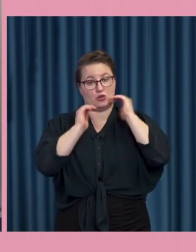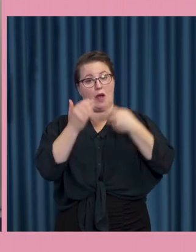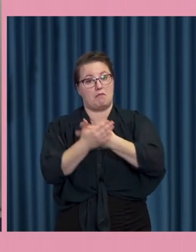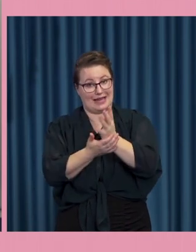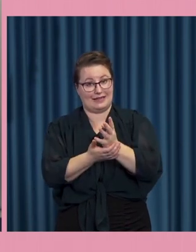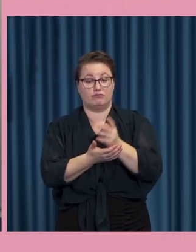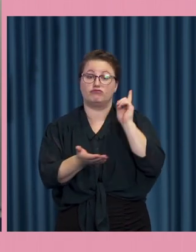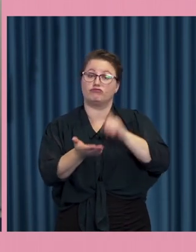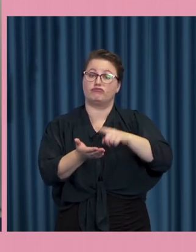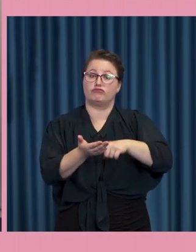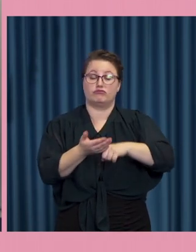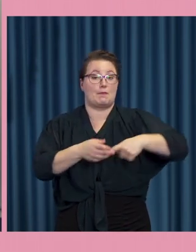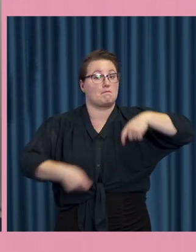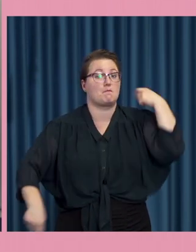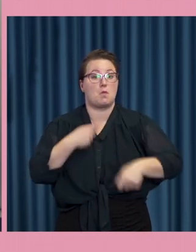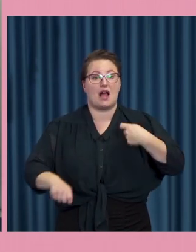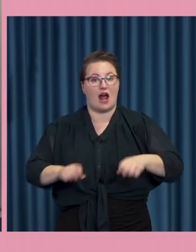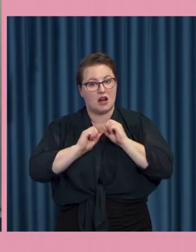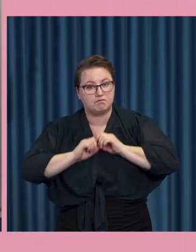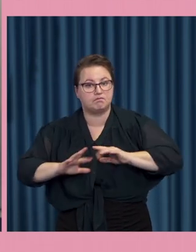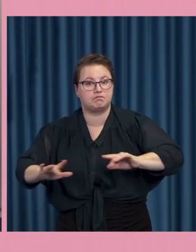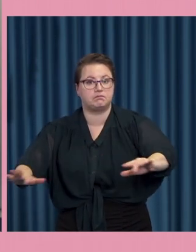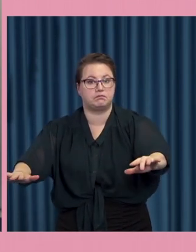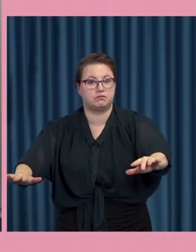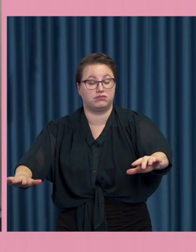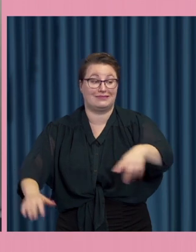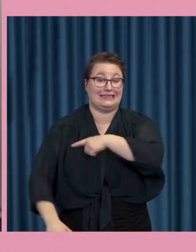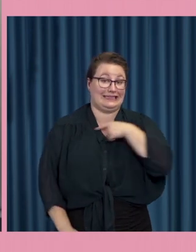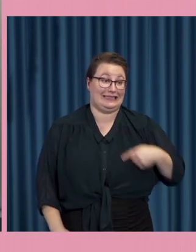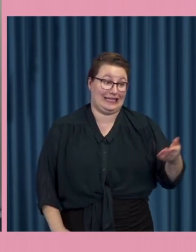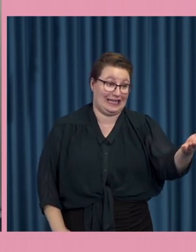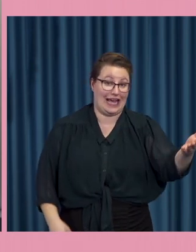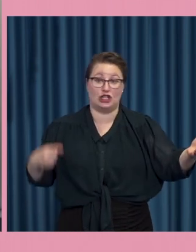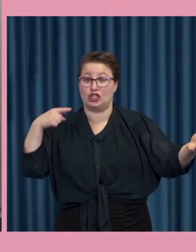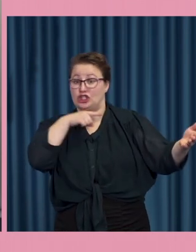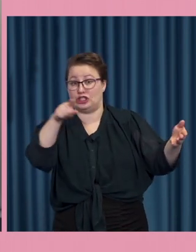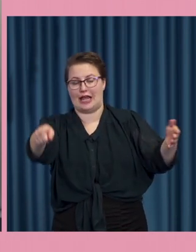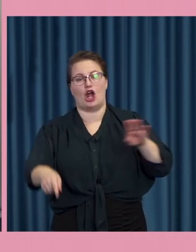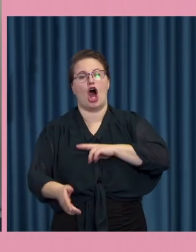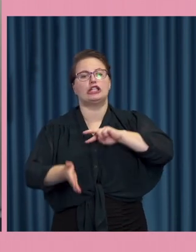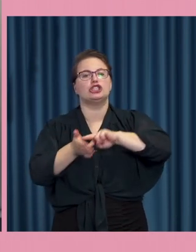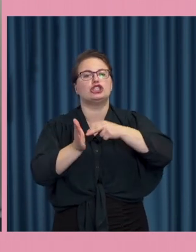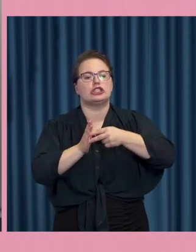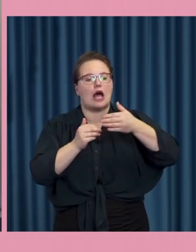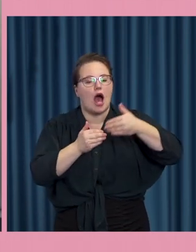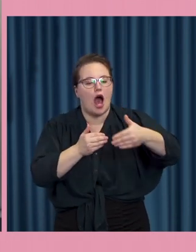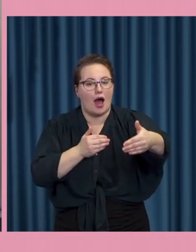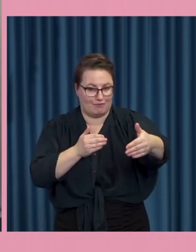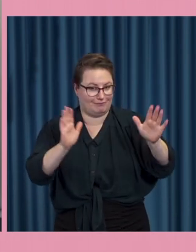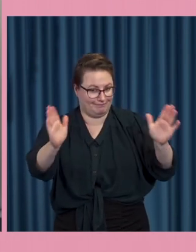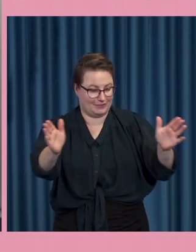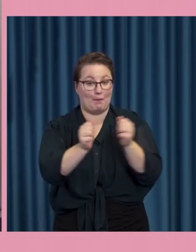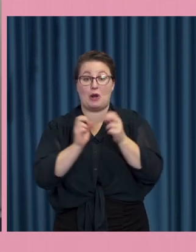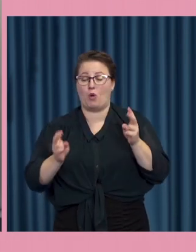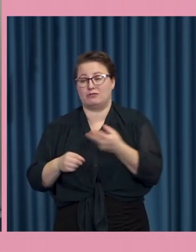propaganda. Det är Kina och Ryssland som gör det systematiskt. men också extrema grupper av